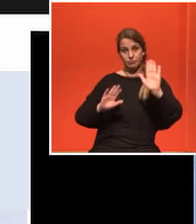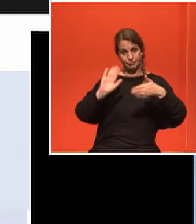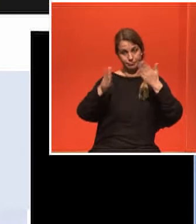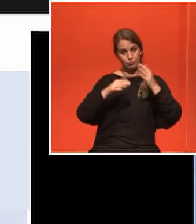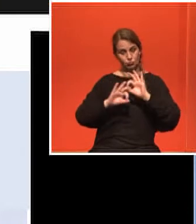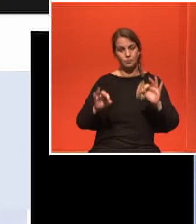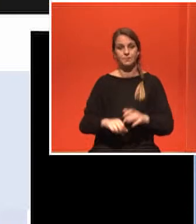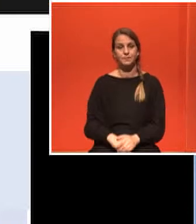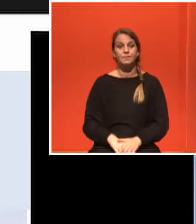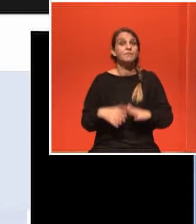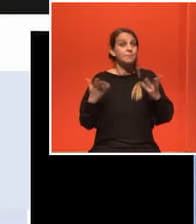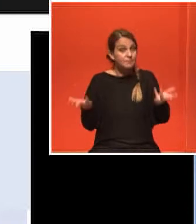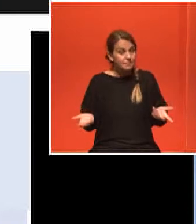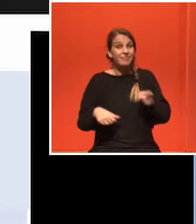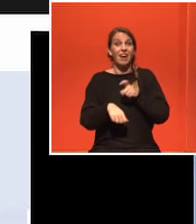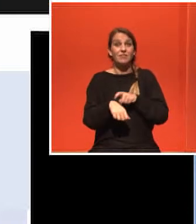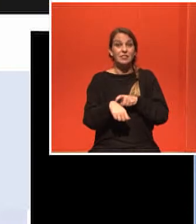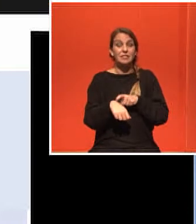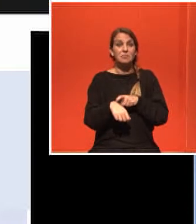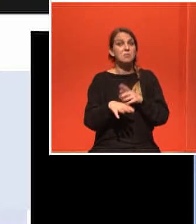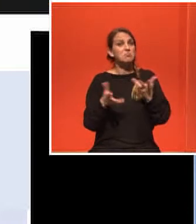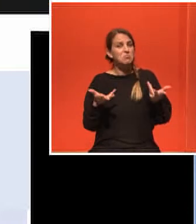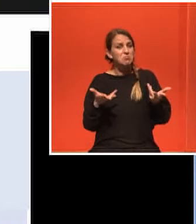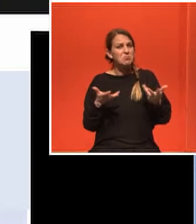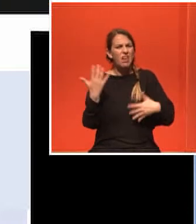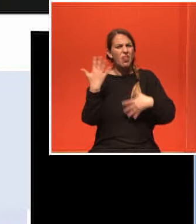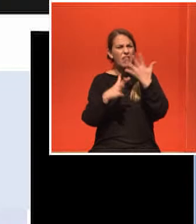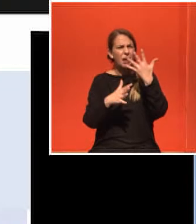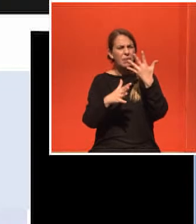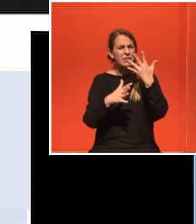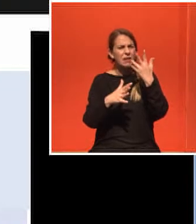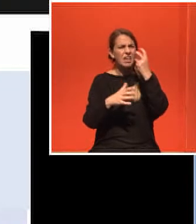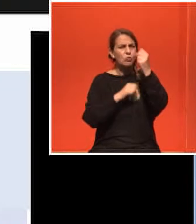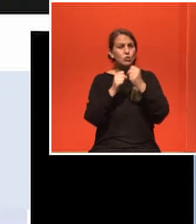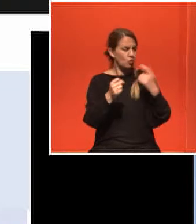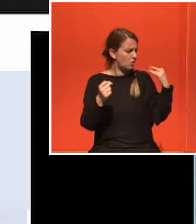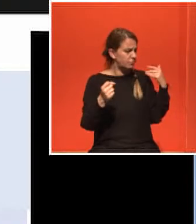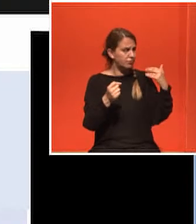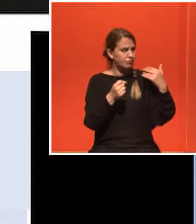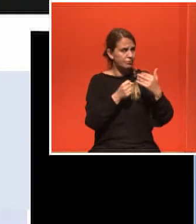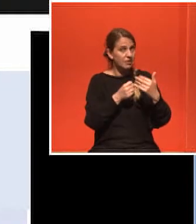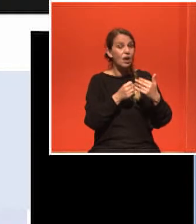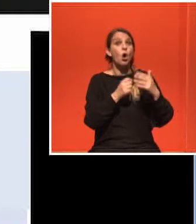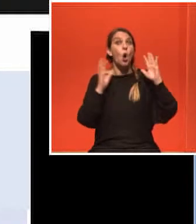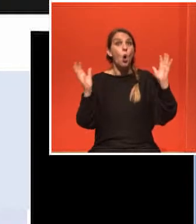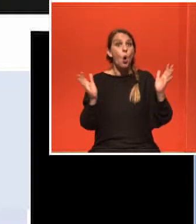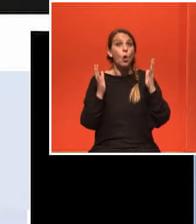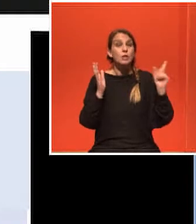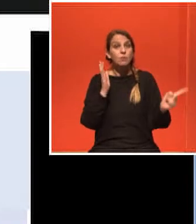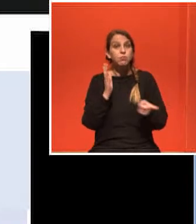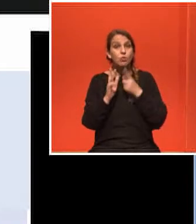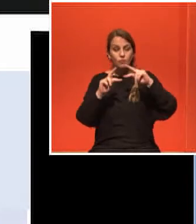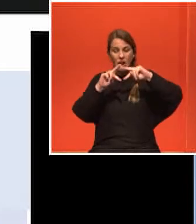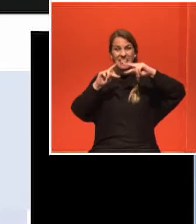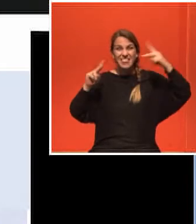οπότε είμαστε σε μια φάση περίπου 15-20 χρόνια από τότε που αποκρυπτογραφήθηκε το